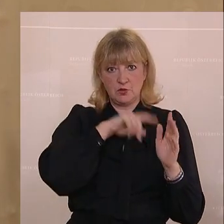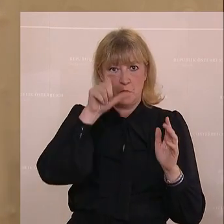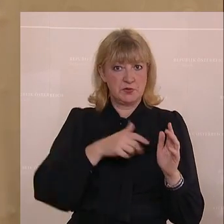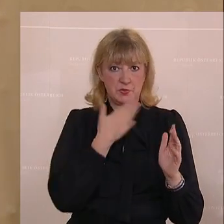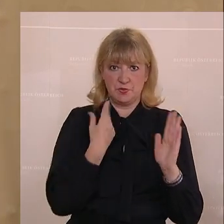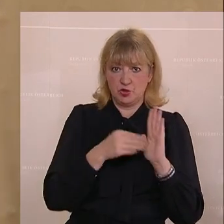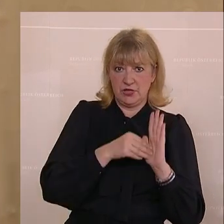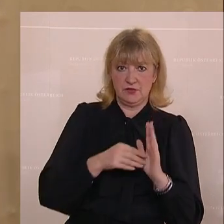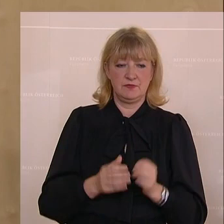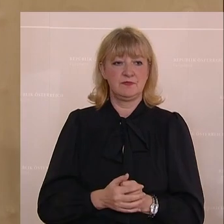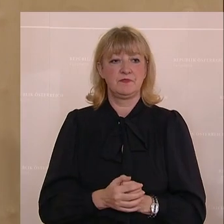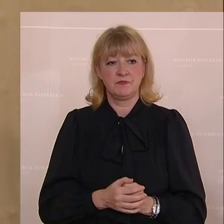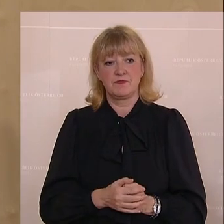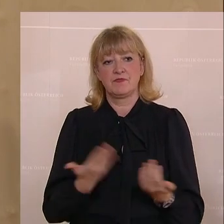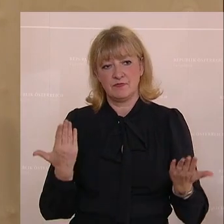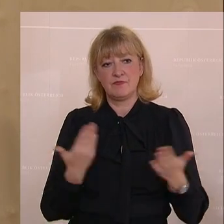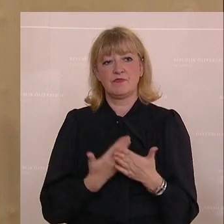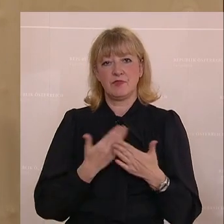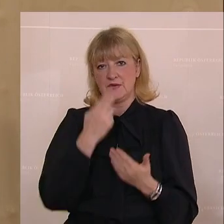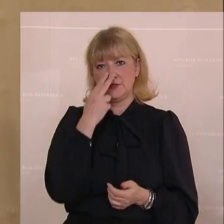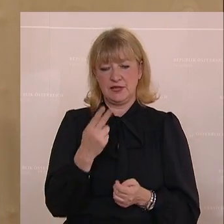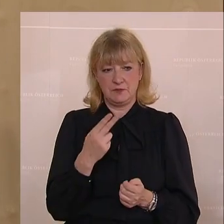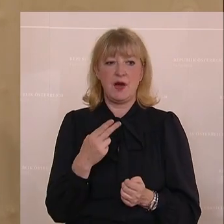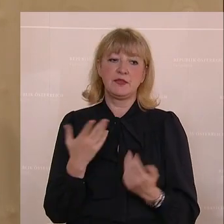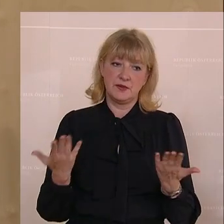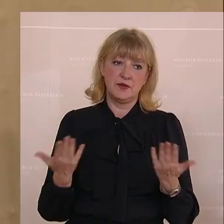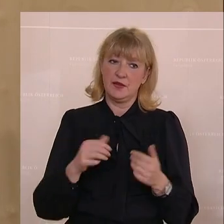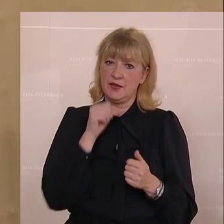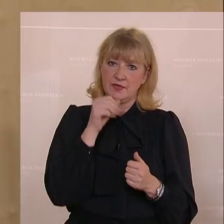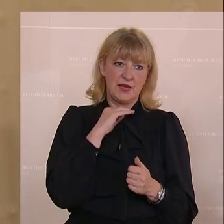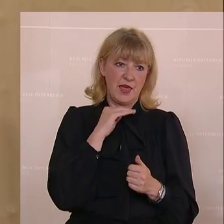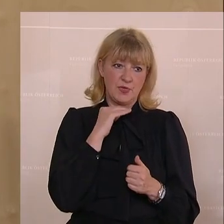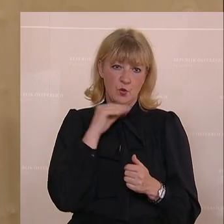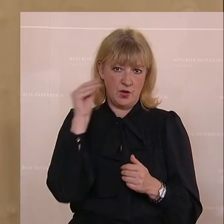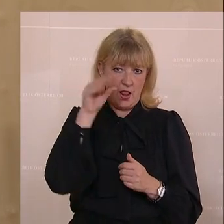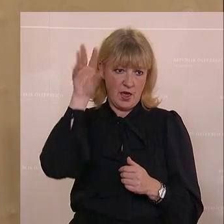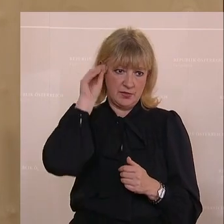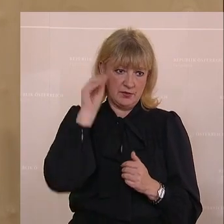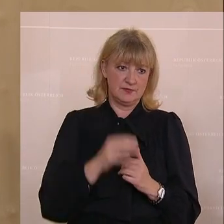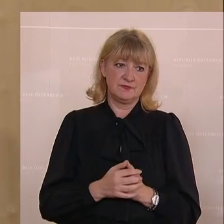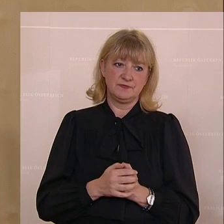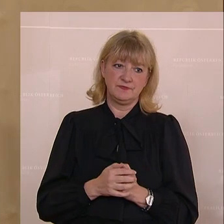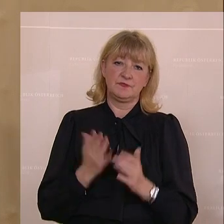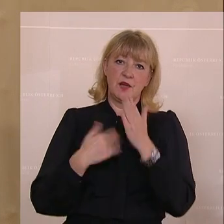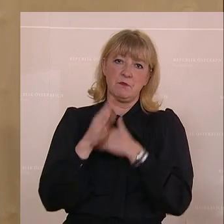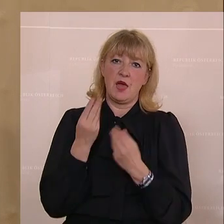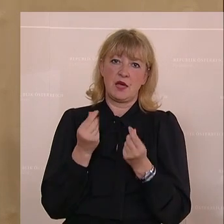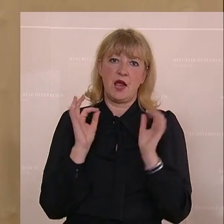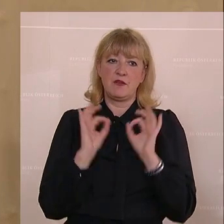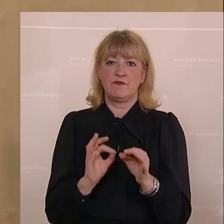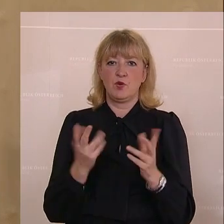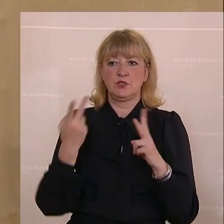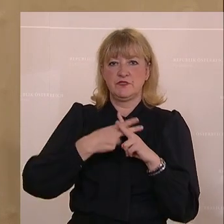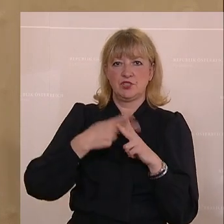nicht drinnen. Genau daran sieht man, dass Sie noch nicht genug daraus gelernt haben. Mehr Geld für irgendwelche